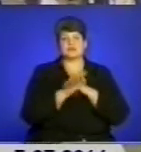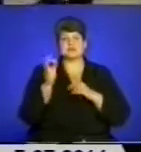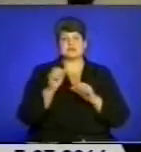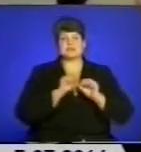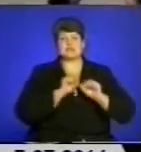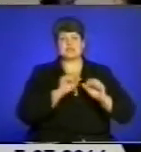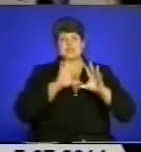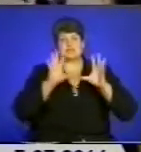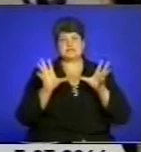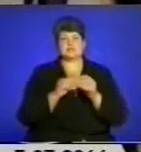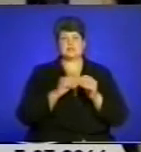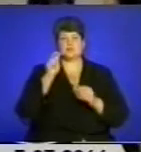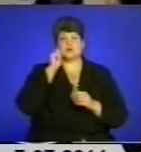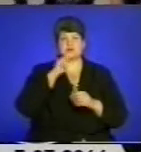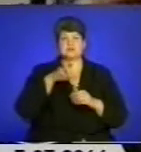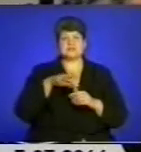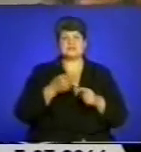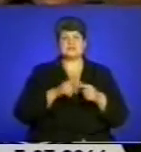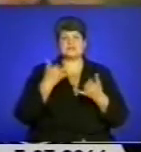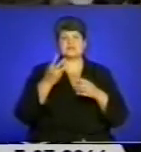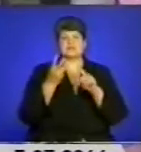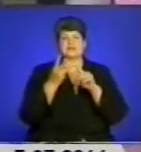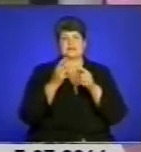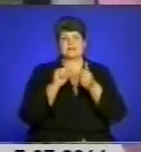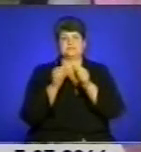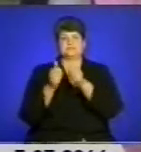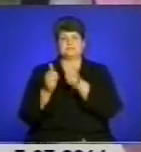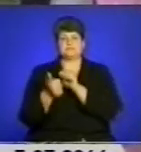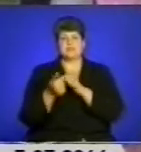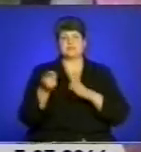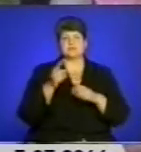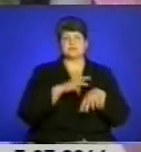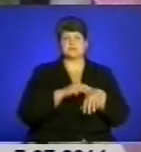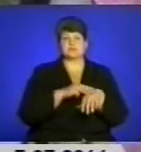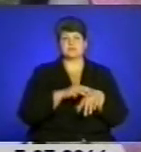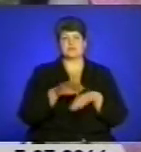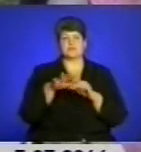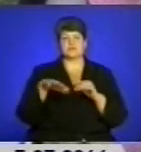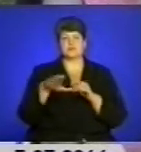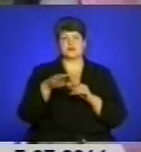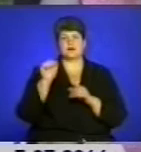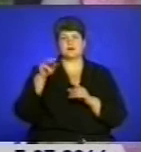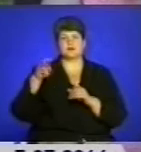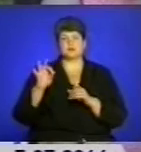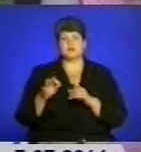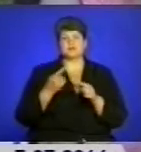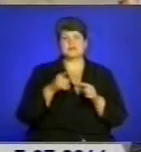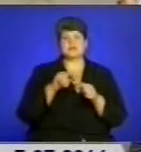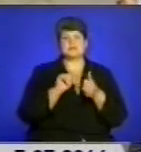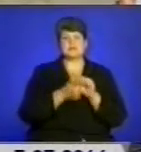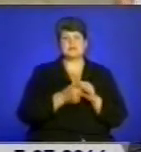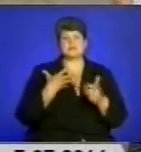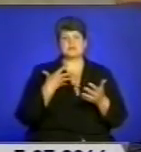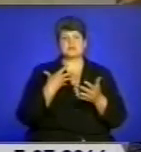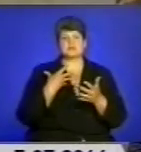незалежність української держави. Це вже третя ротація тернопільських міліціонерів у зону проведення антитерористичної операції. Там вони замінять своїх колег, які понад